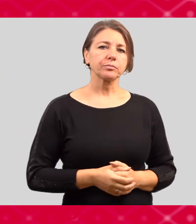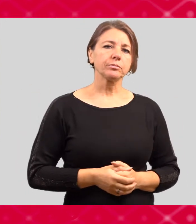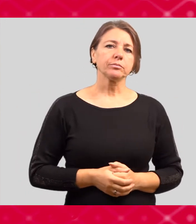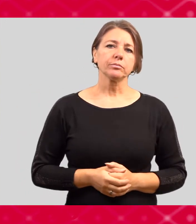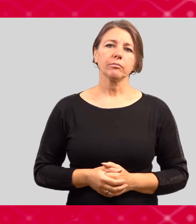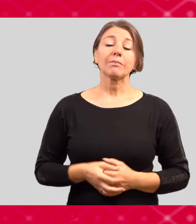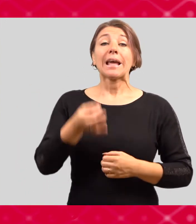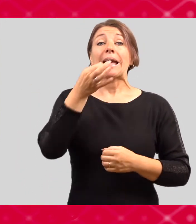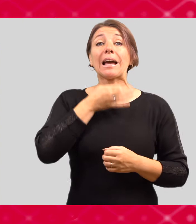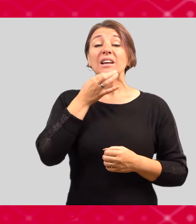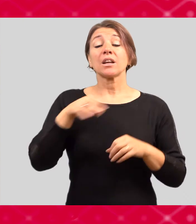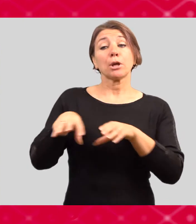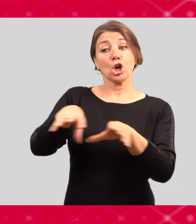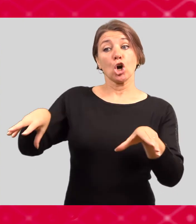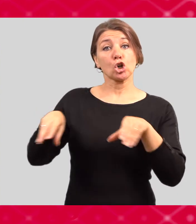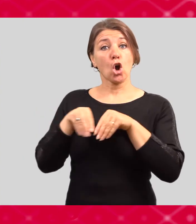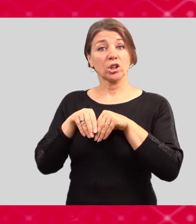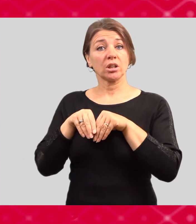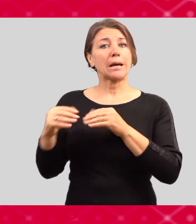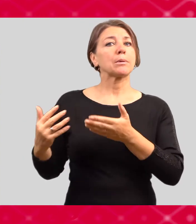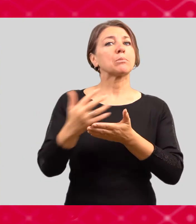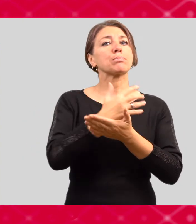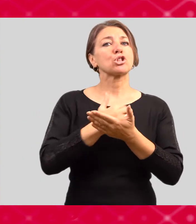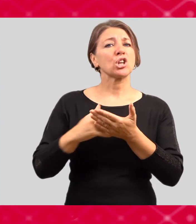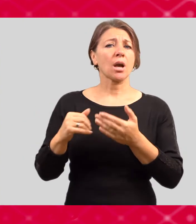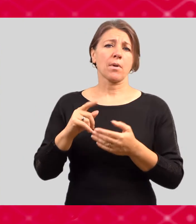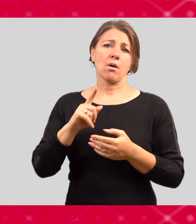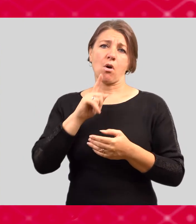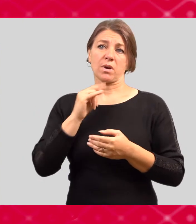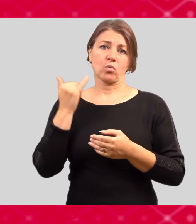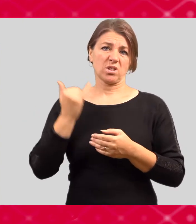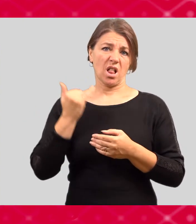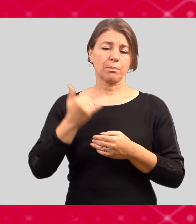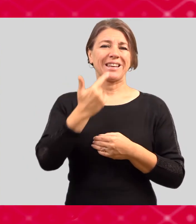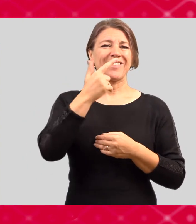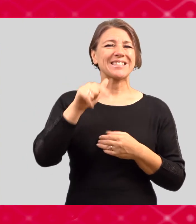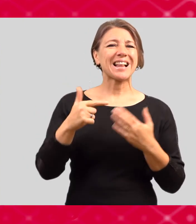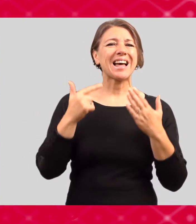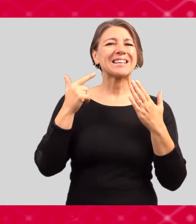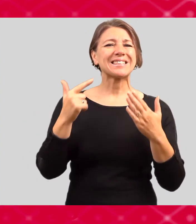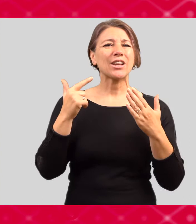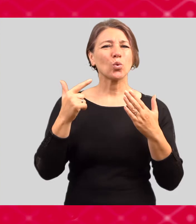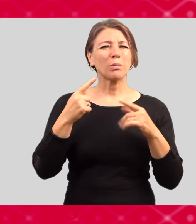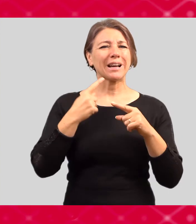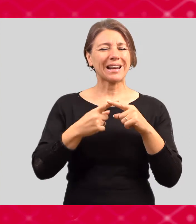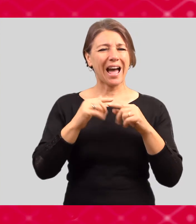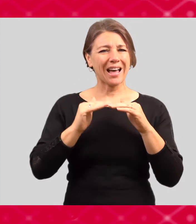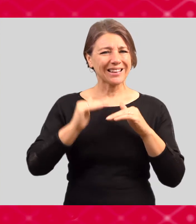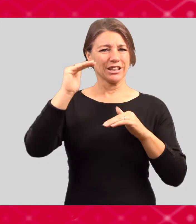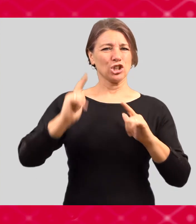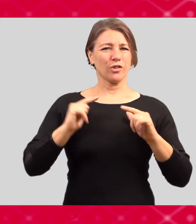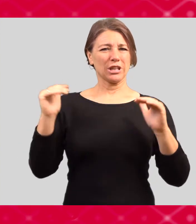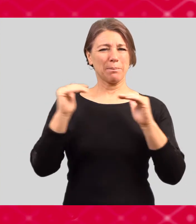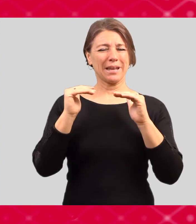Pakliže jsou příjmy vaší společně posuzované domácnosti do 2,7 násobku životního minima,